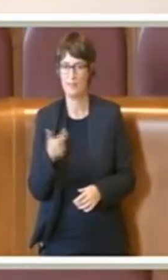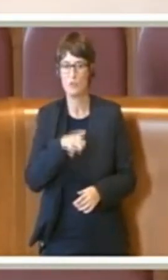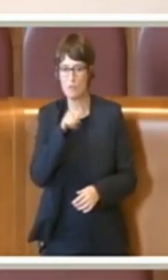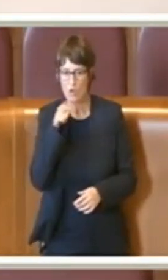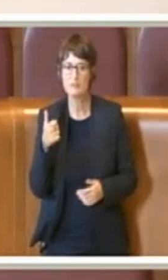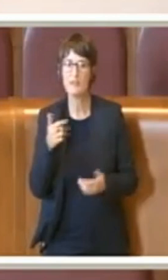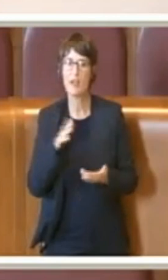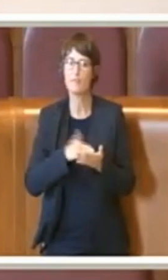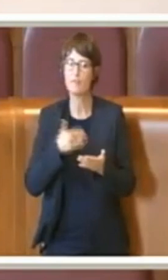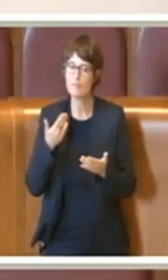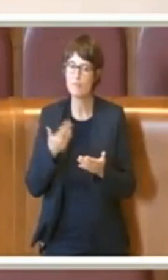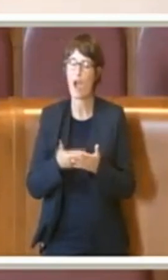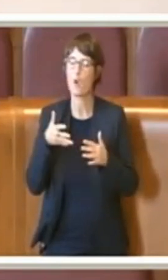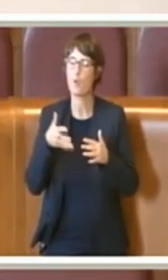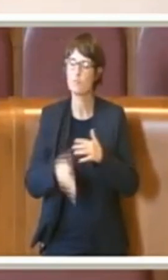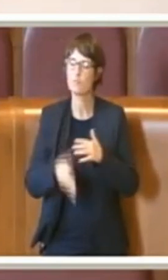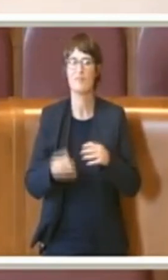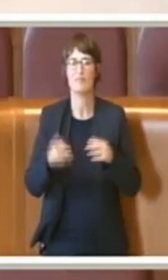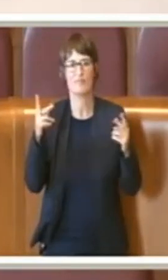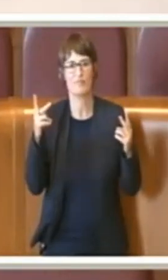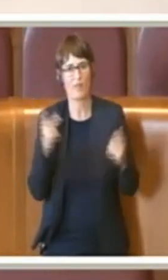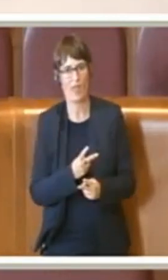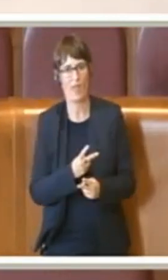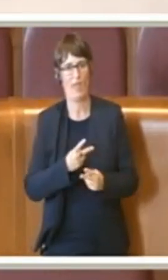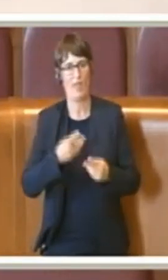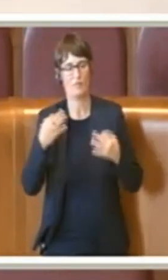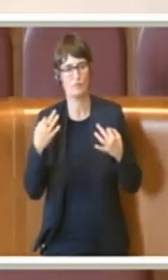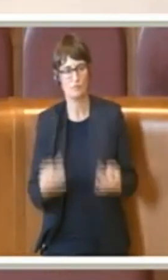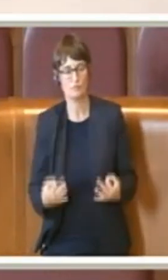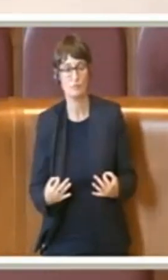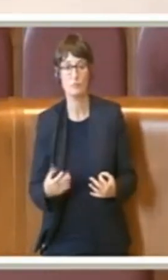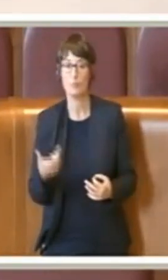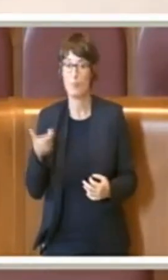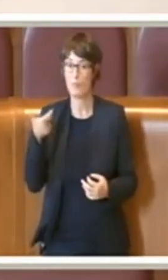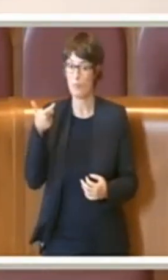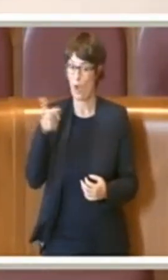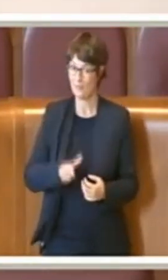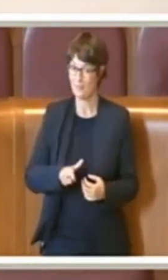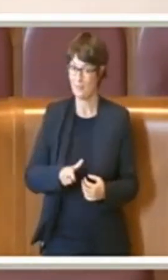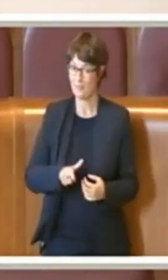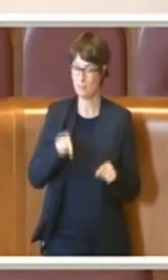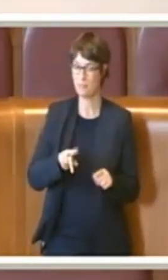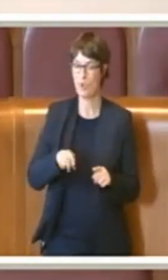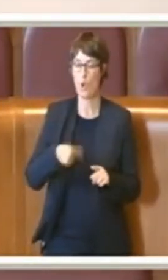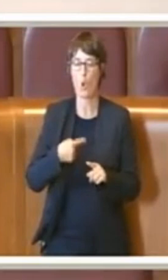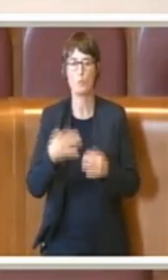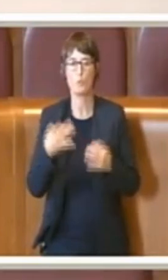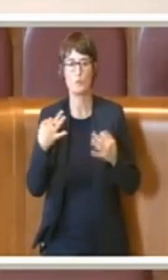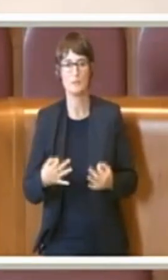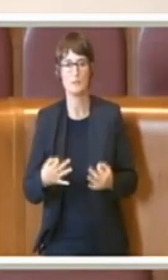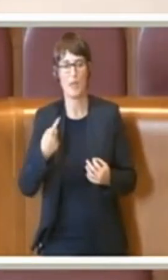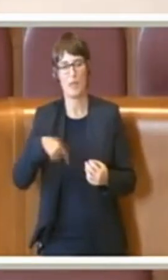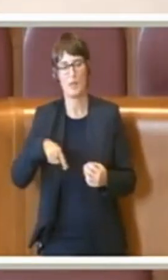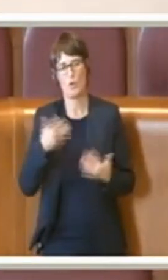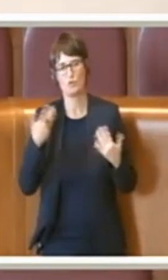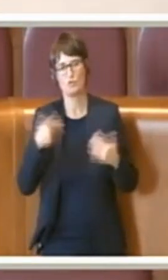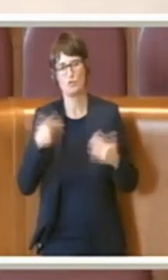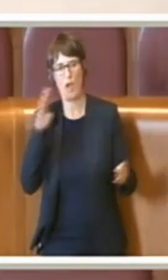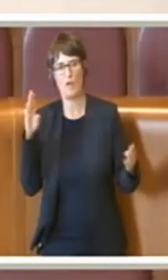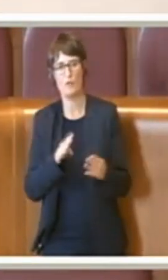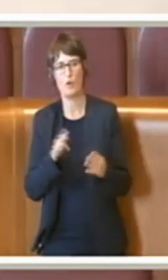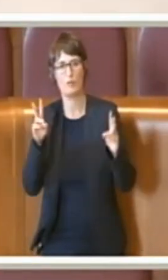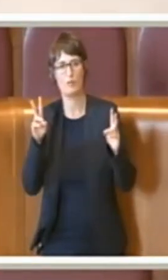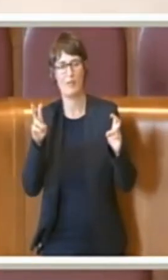puntuale. Per questi motivi e per la serietà con cui si sta affrontando questo tema questa maggioranza